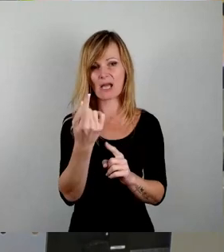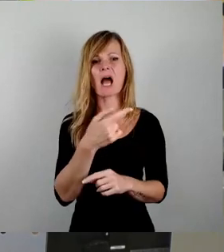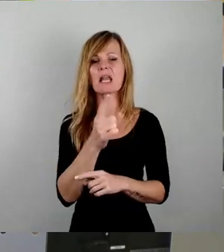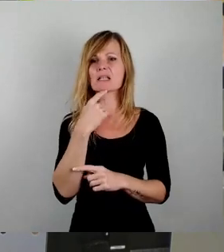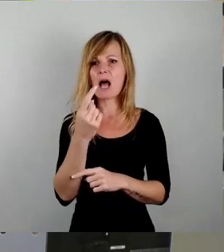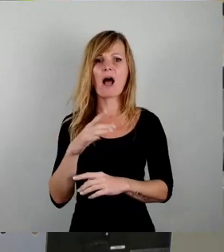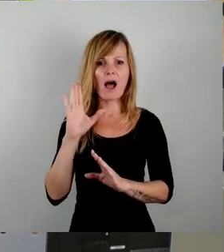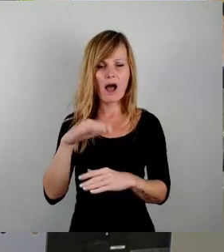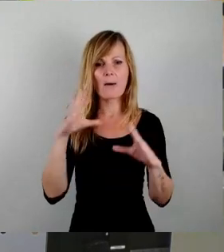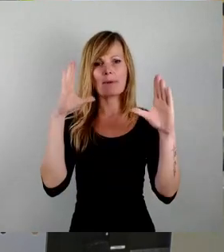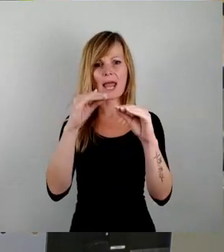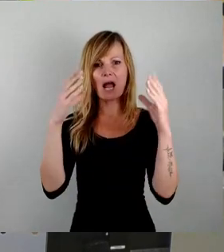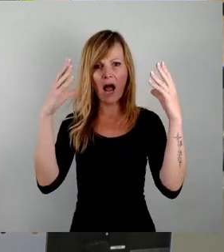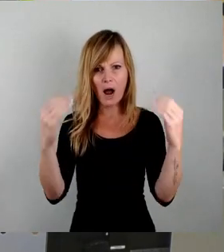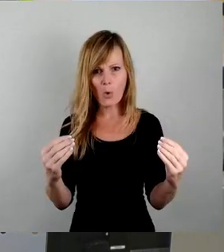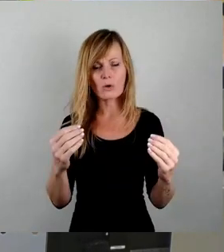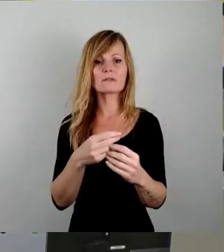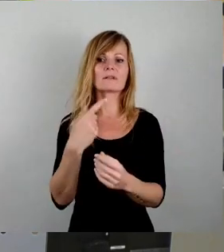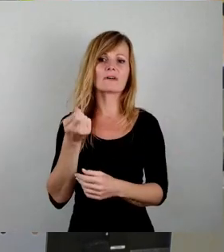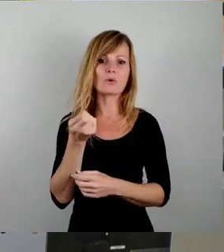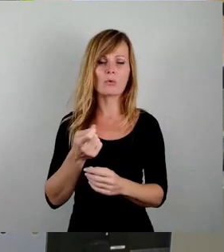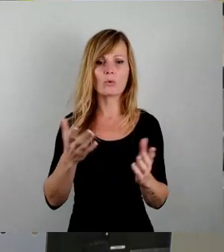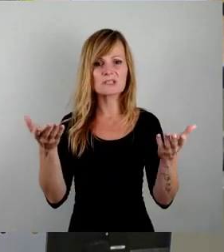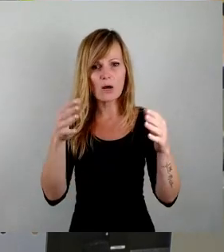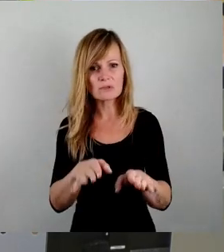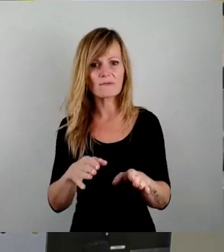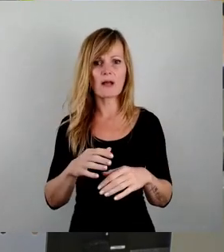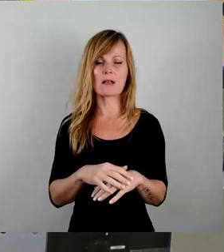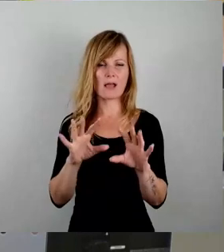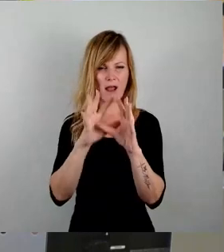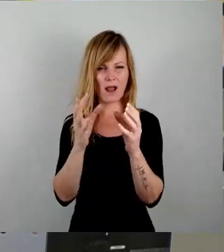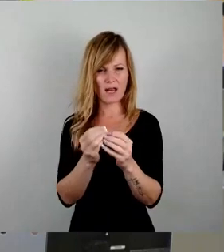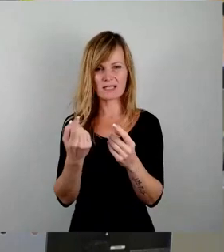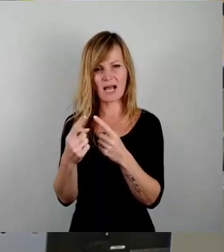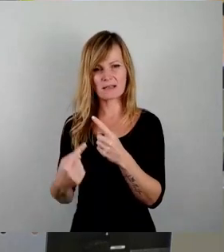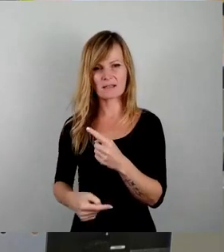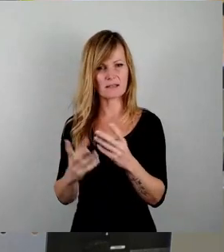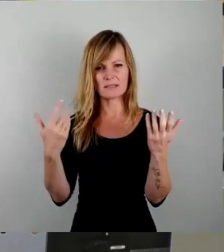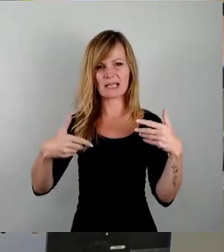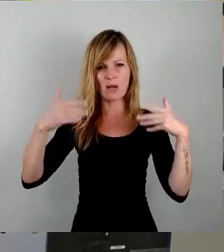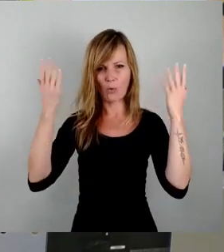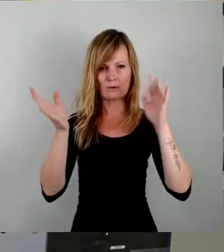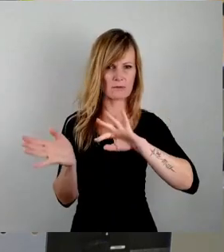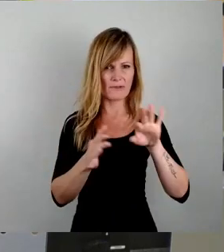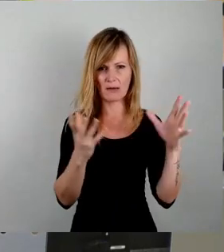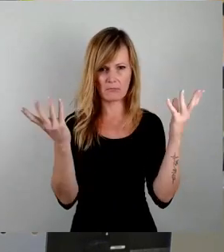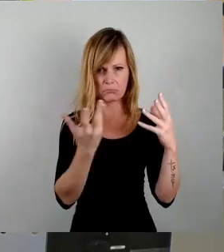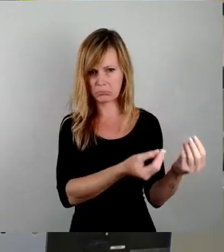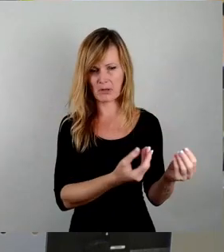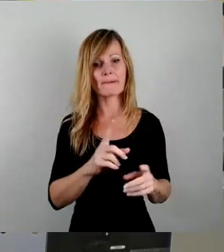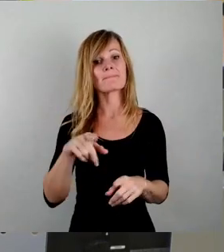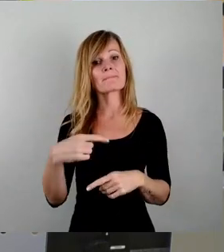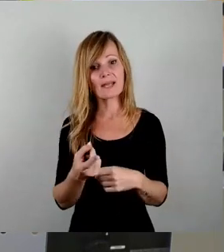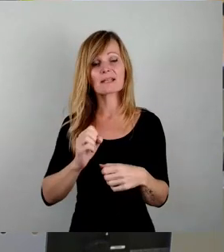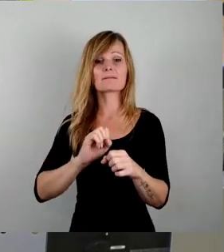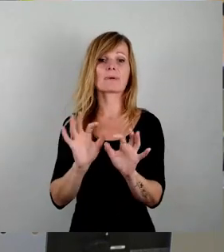Stromversorgungsausfall und alles andere trat in den Hintergrund. In den anschließenden Jahren dann die Pandemie und ihre Folgen